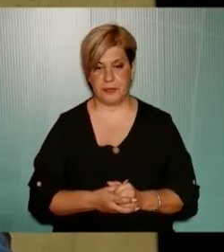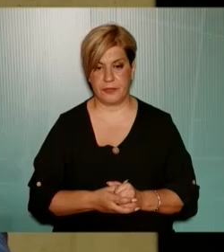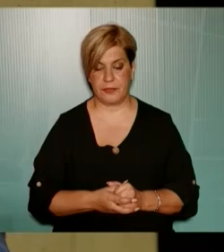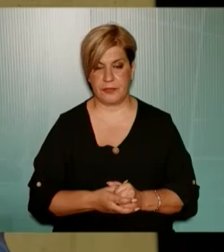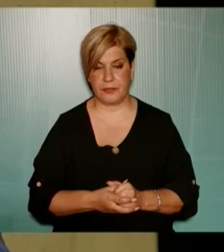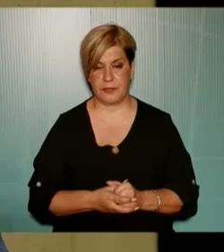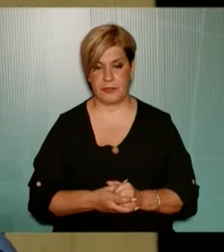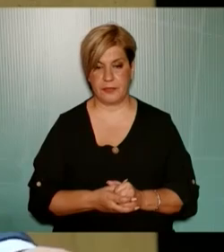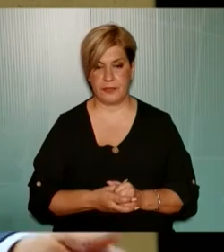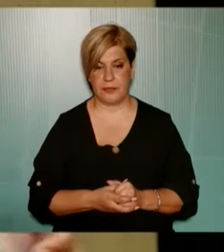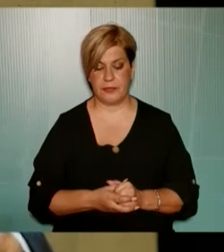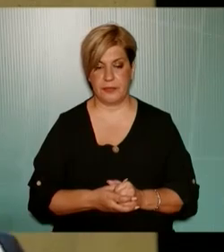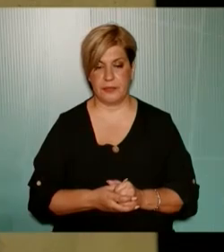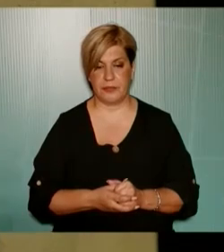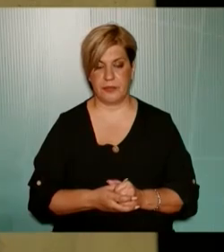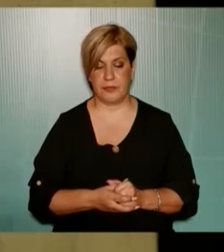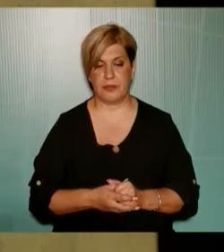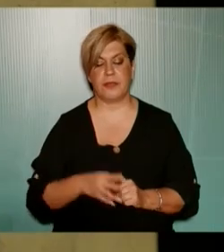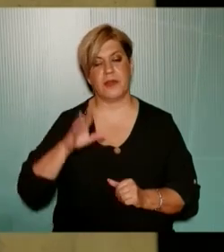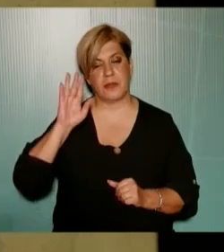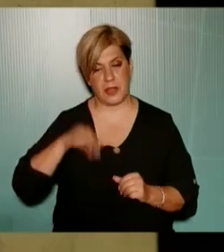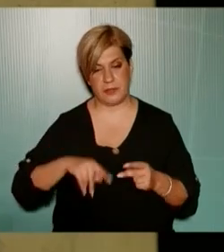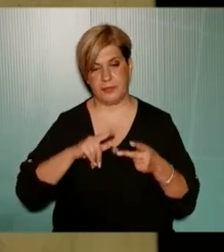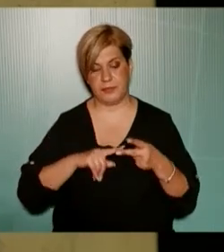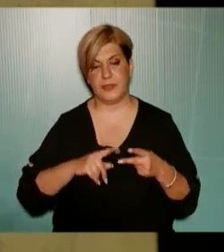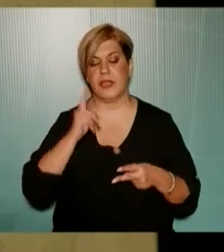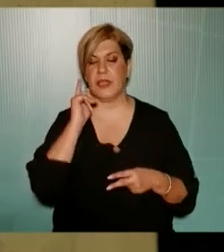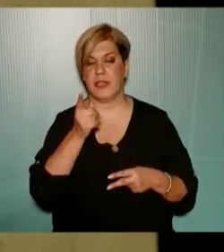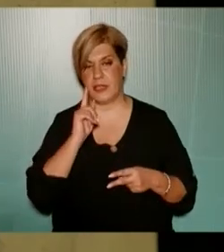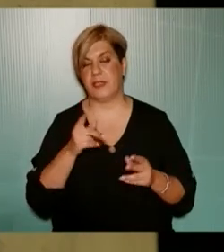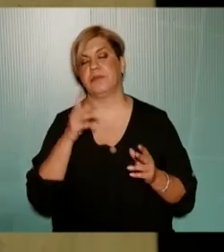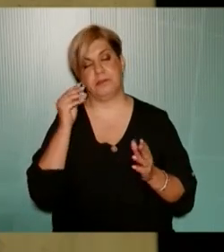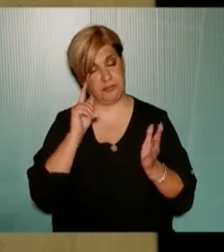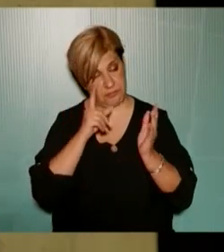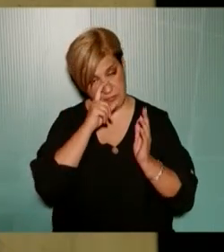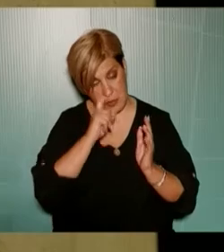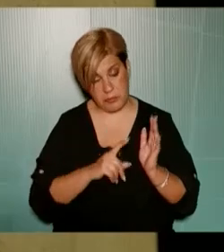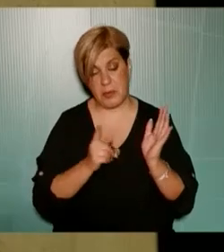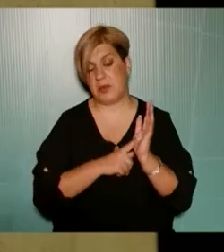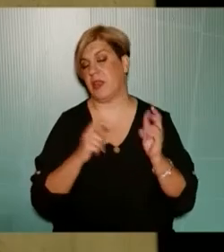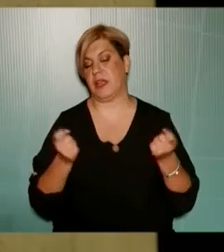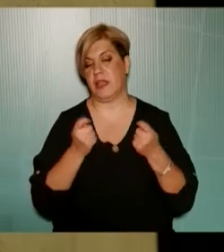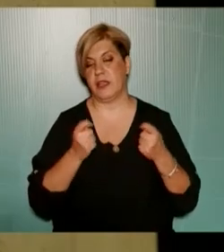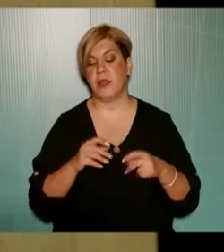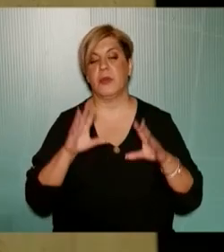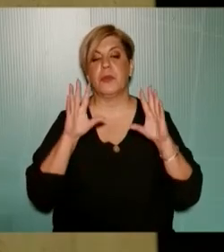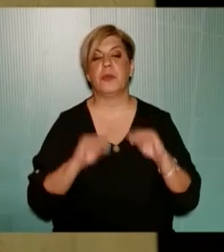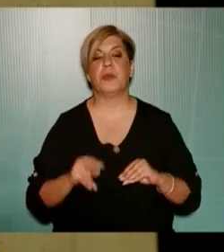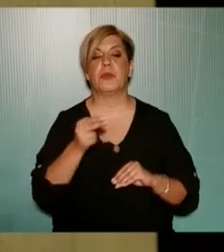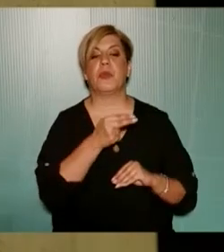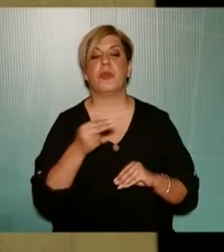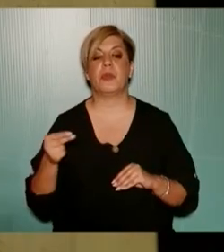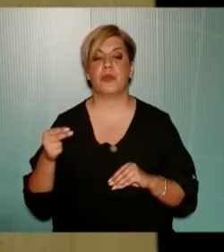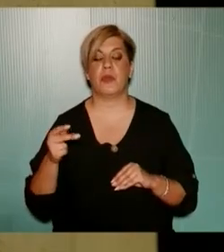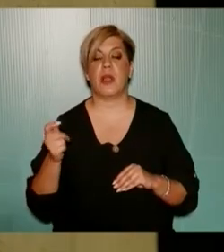μία άλλη κριτική και τελειώνω με αυτό γιατί είναι απαραίτητο να γίνεται αυτό αφορούσε το θέμα